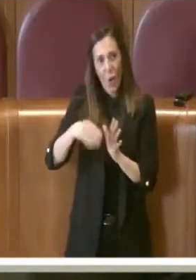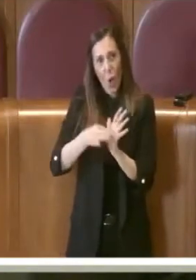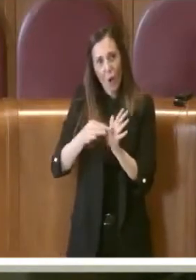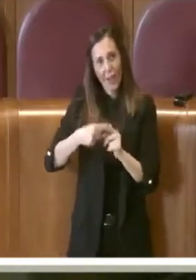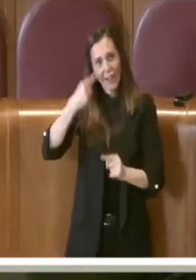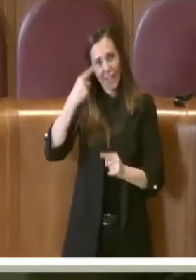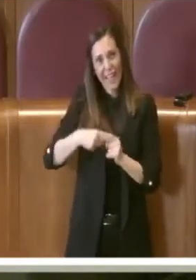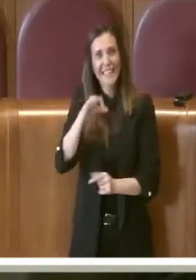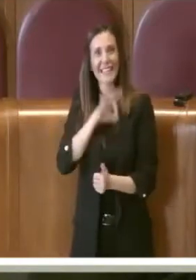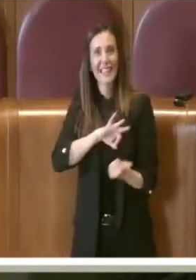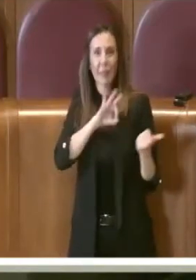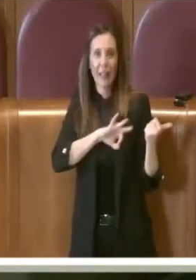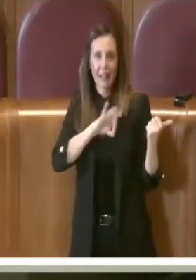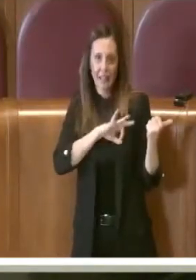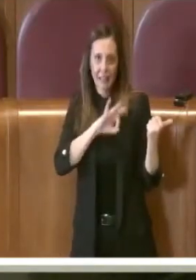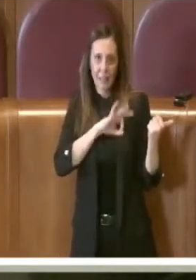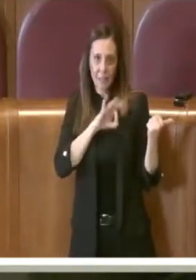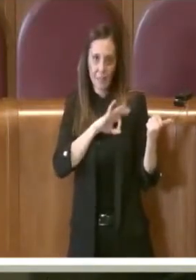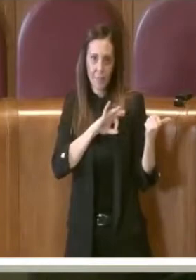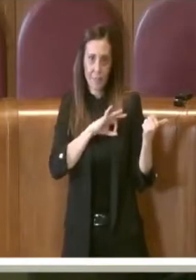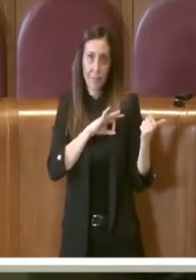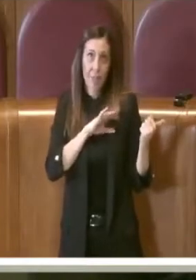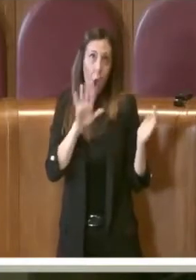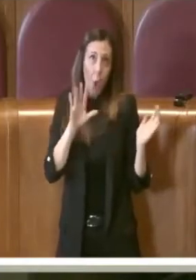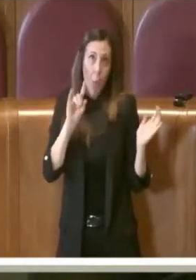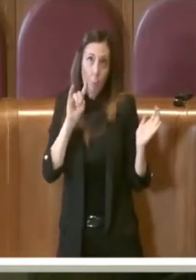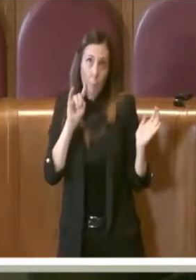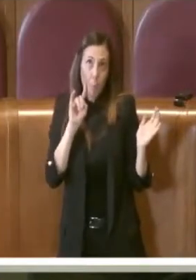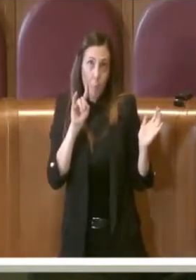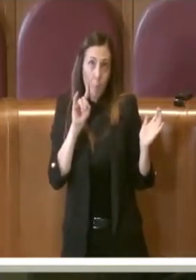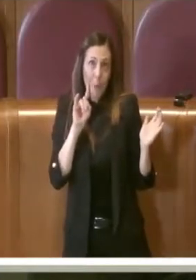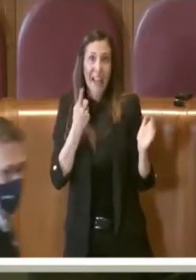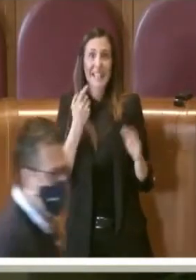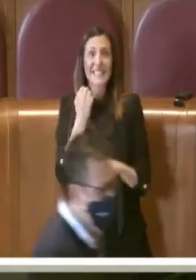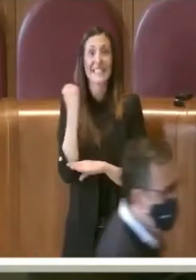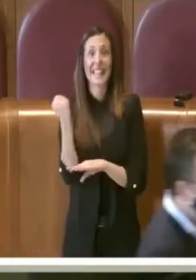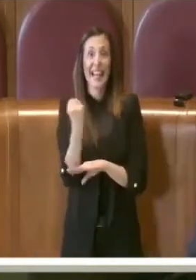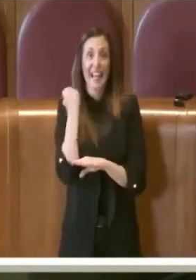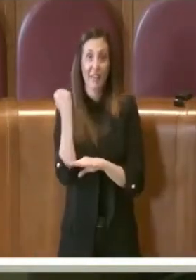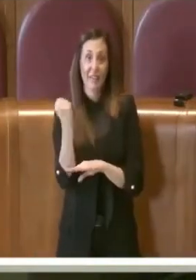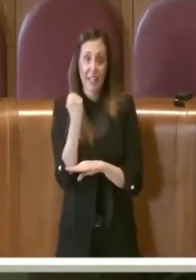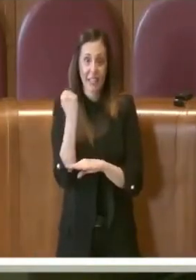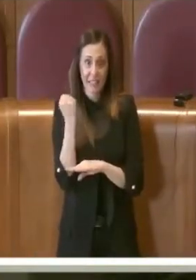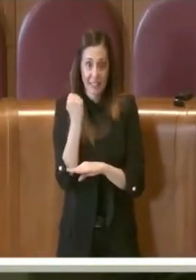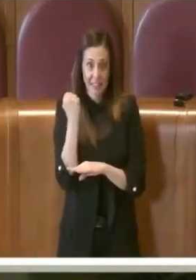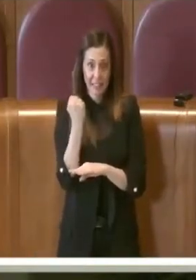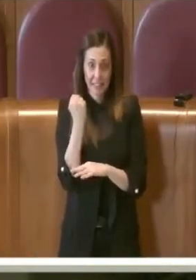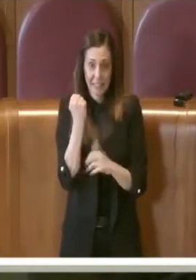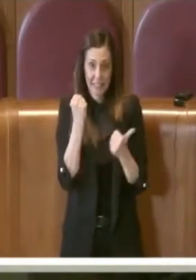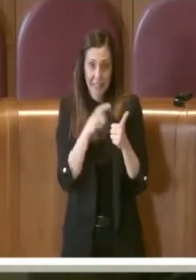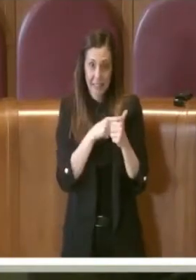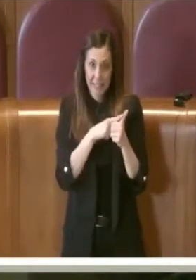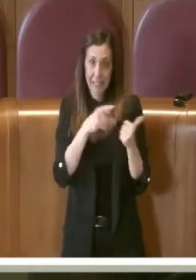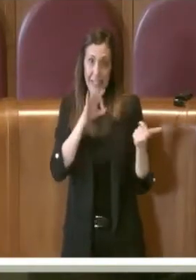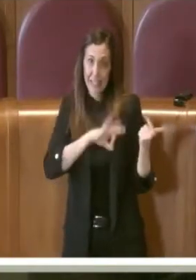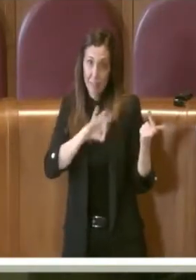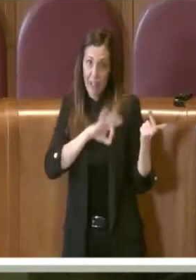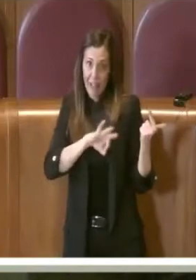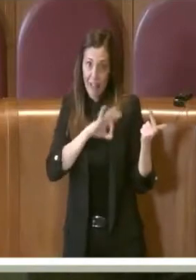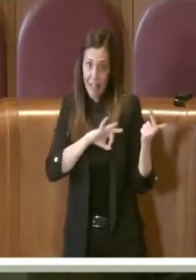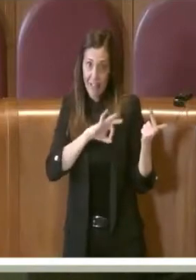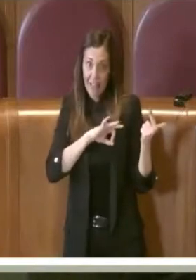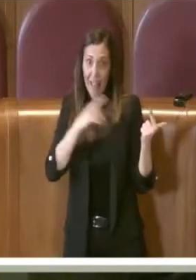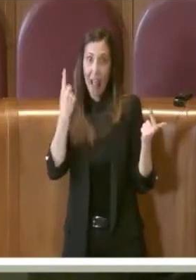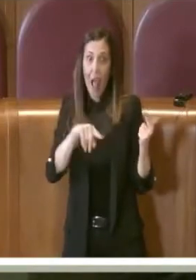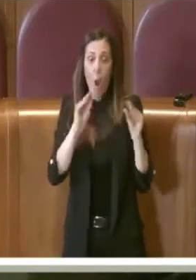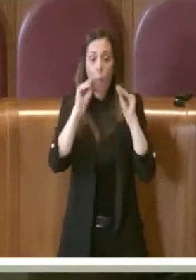stipendi o meglio servizi stipendi e salvaguardia dei posti di